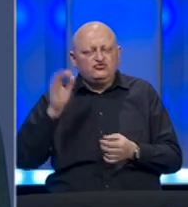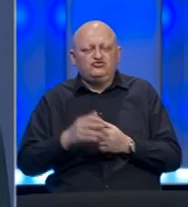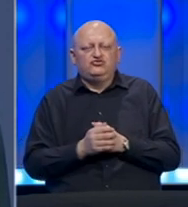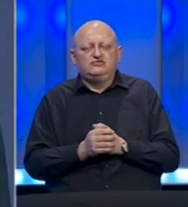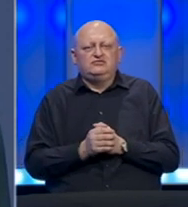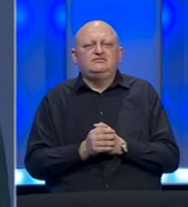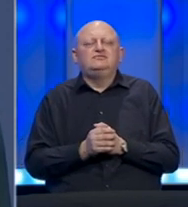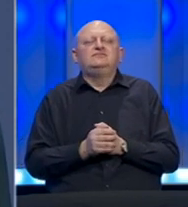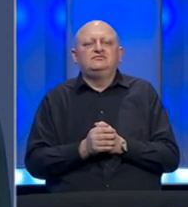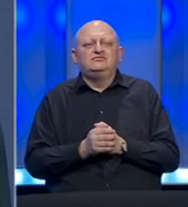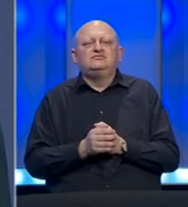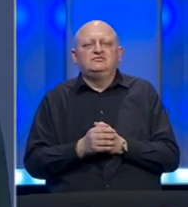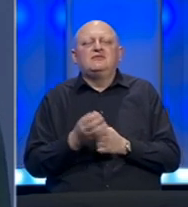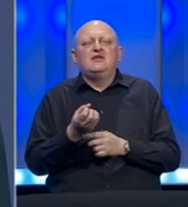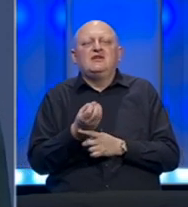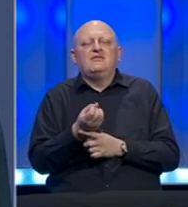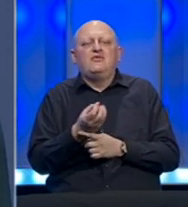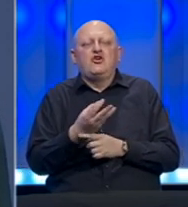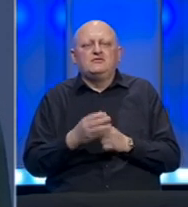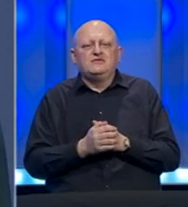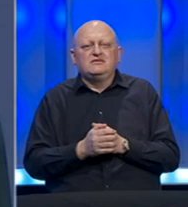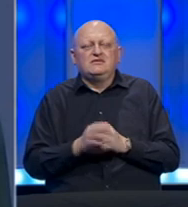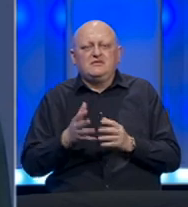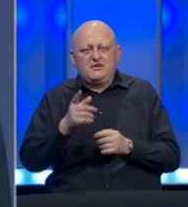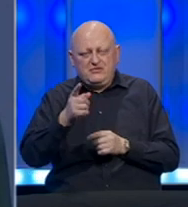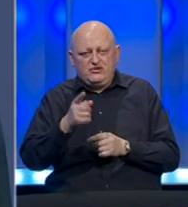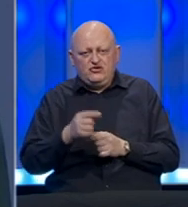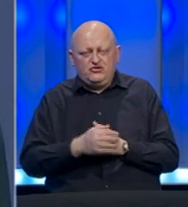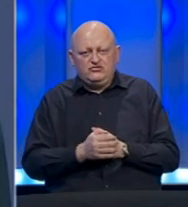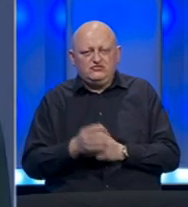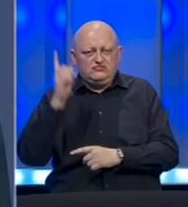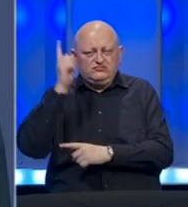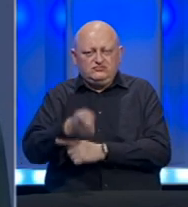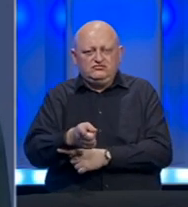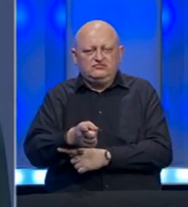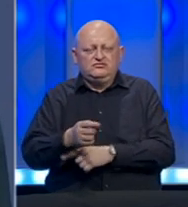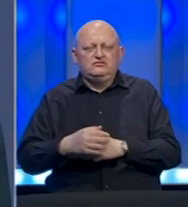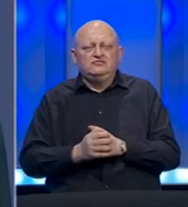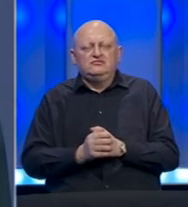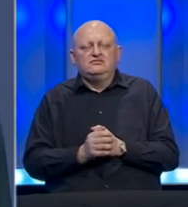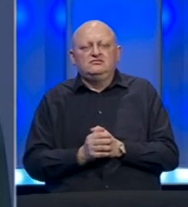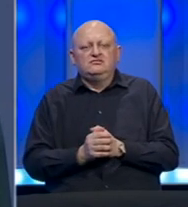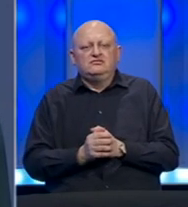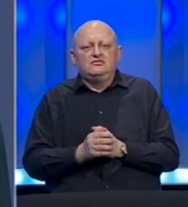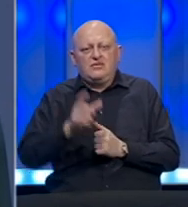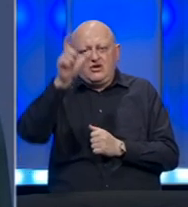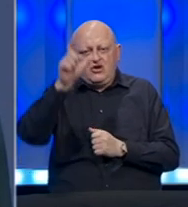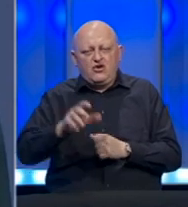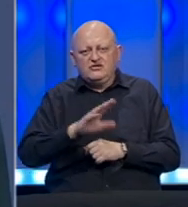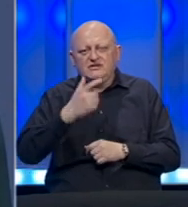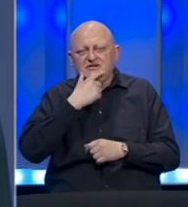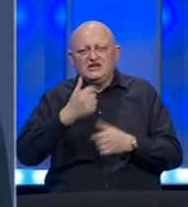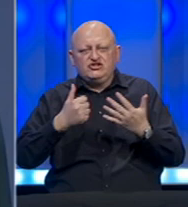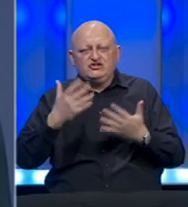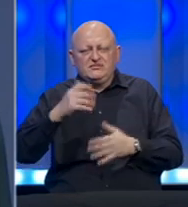ili informisani, prema toj odredbi osobe sve starije od